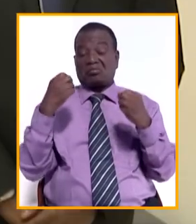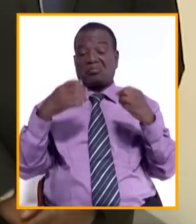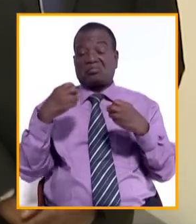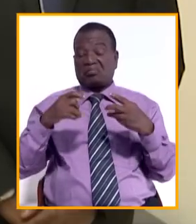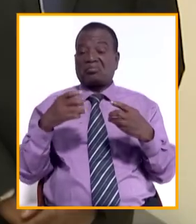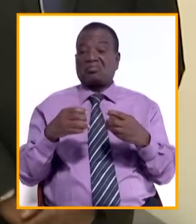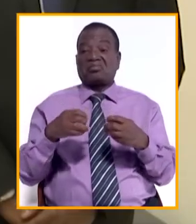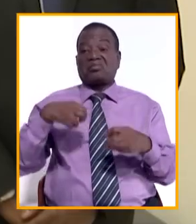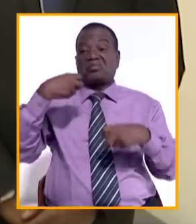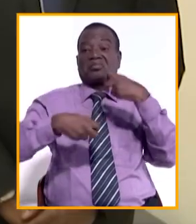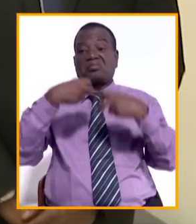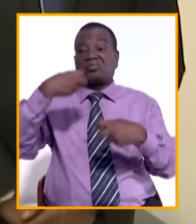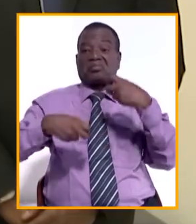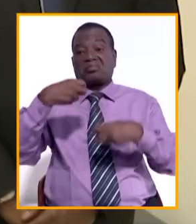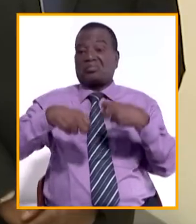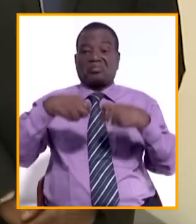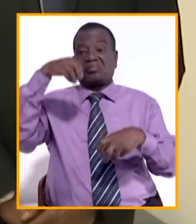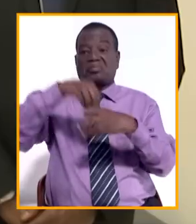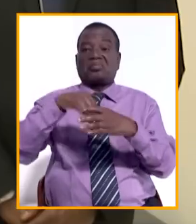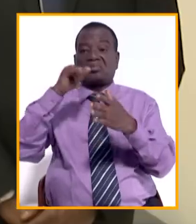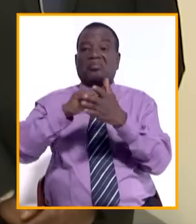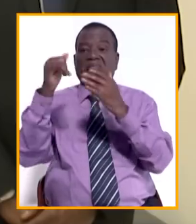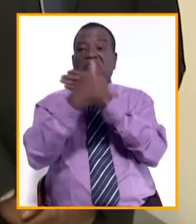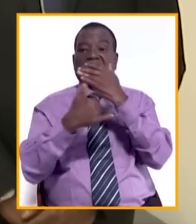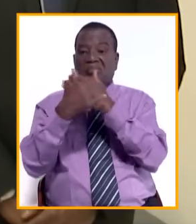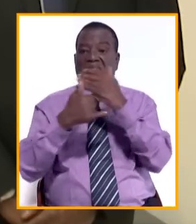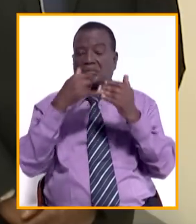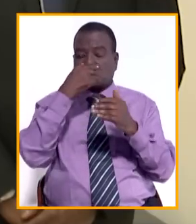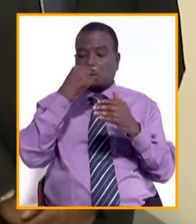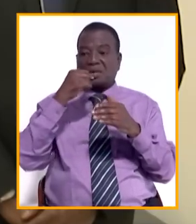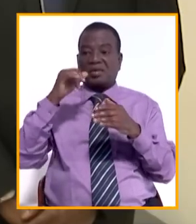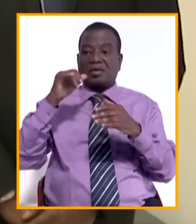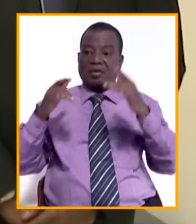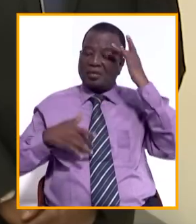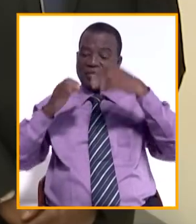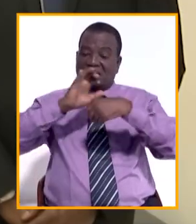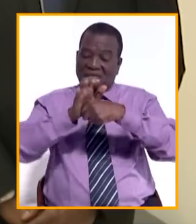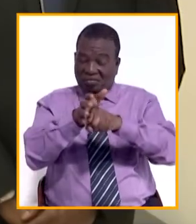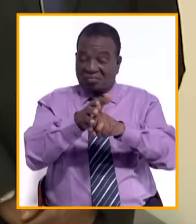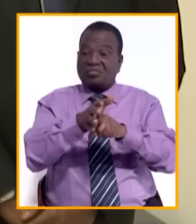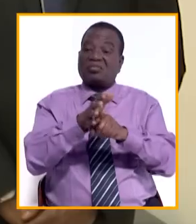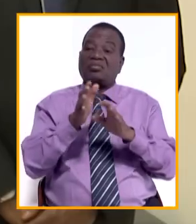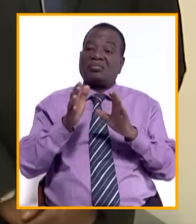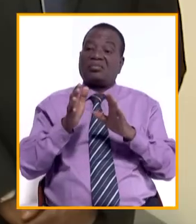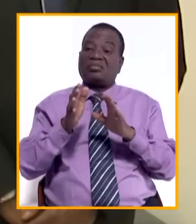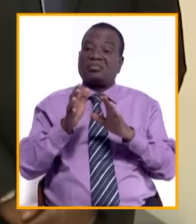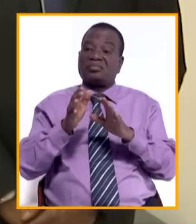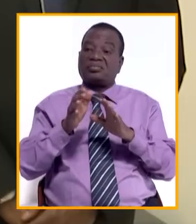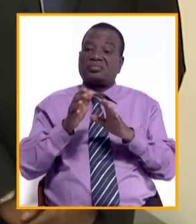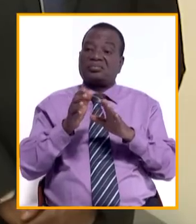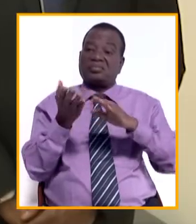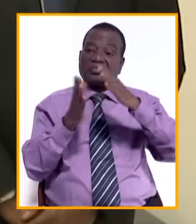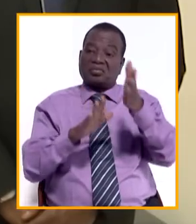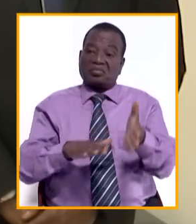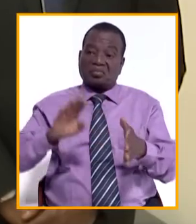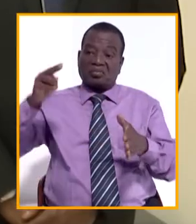a subis, des coups durs inattendus, la pandémie, la perte du Premier